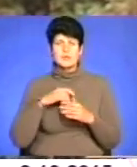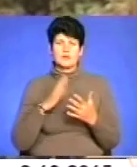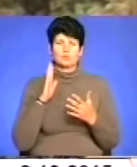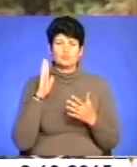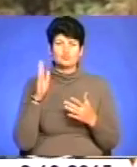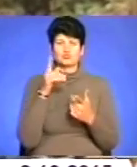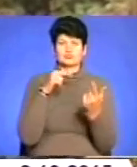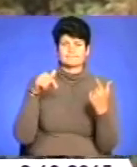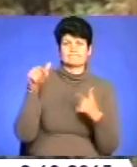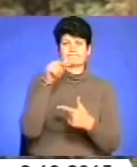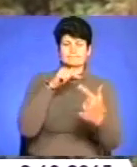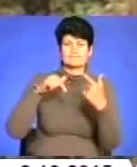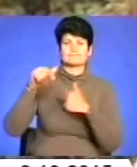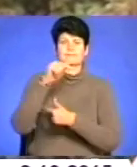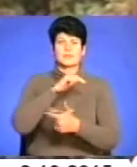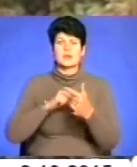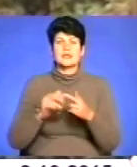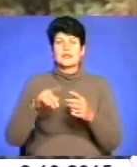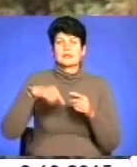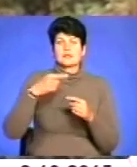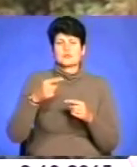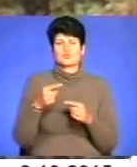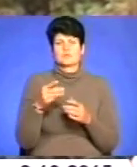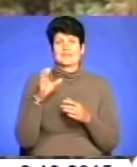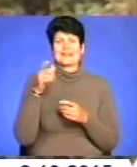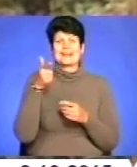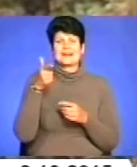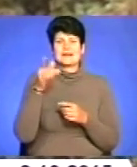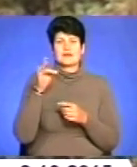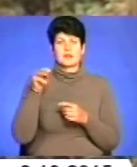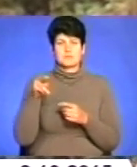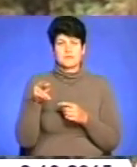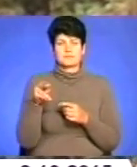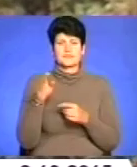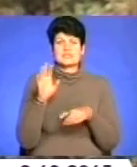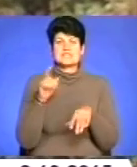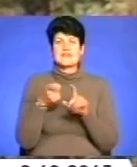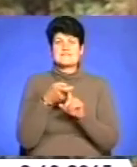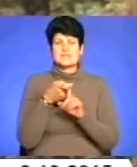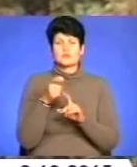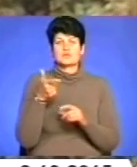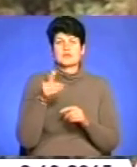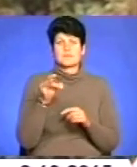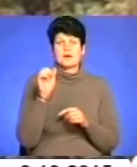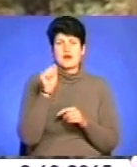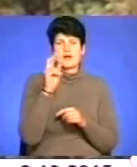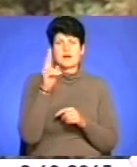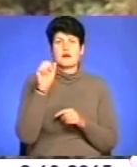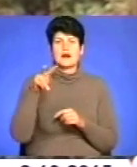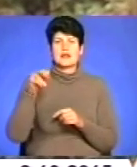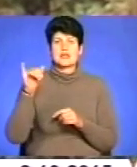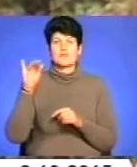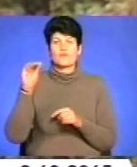циркулювати наступні штами грипу. В даному епідсезоні це вірус грипу А, Каліфорнія,